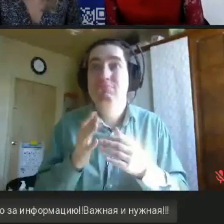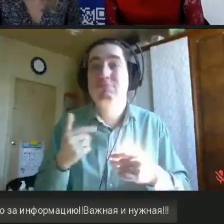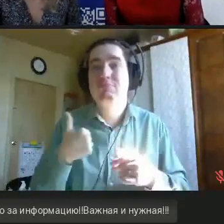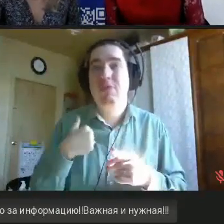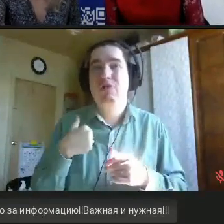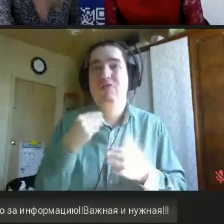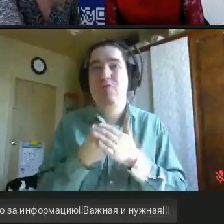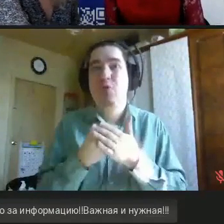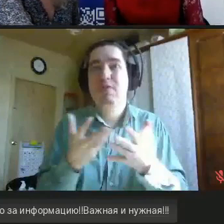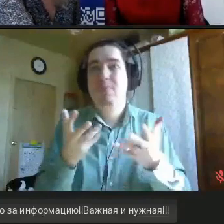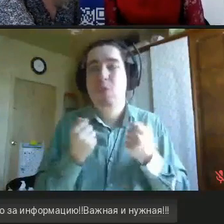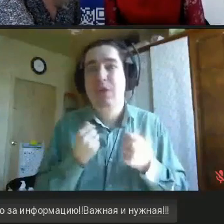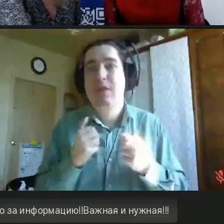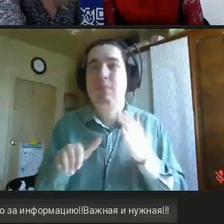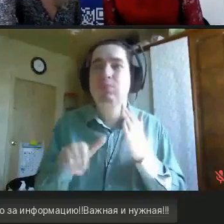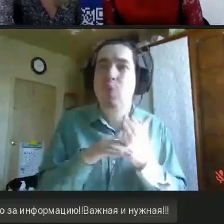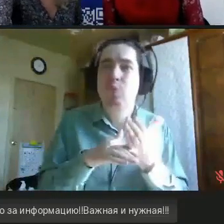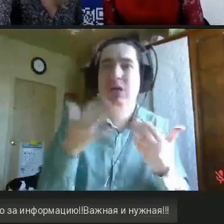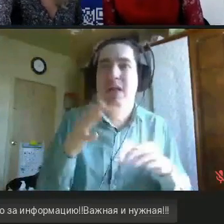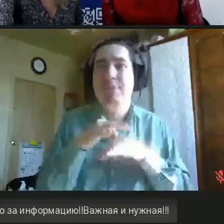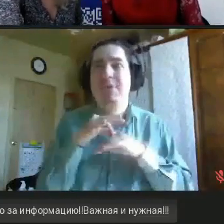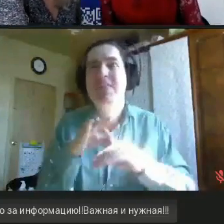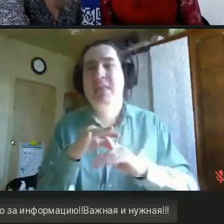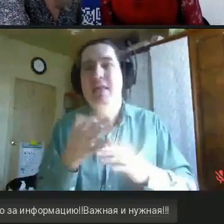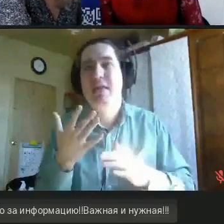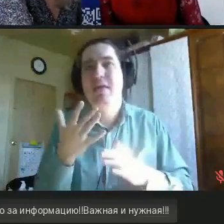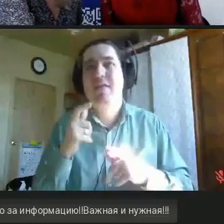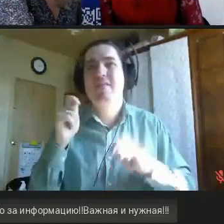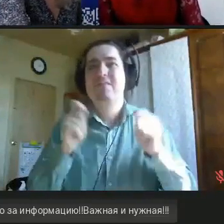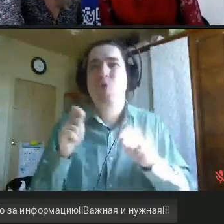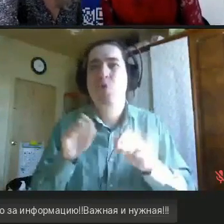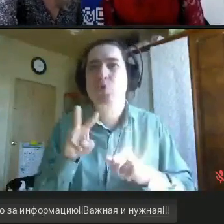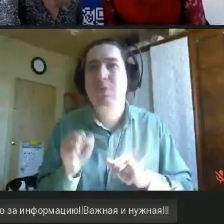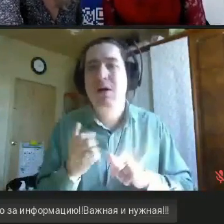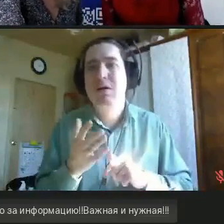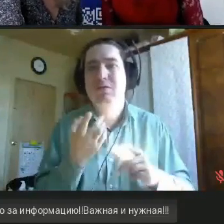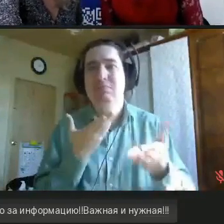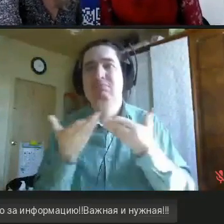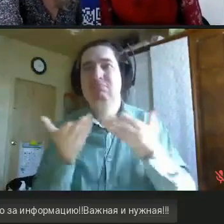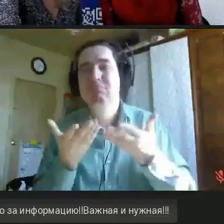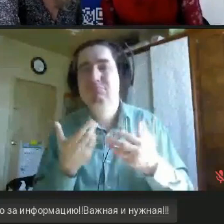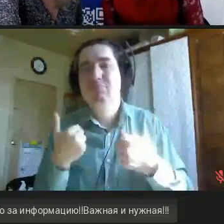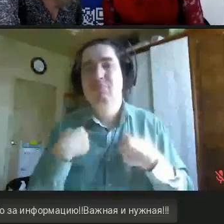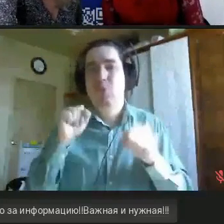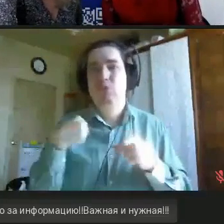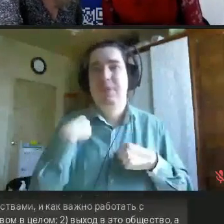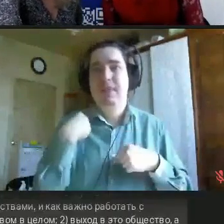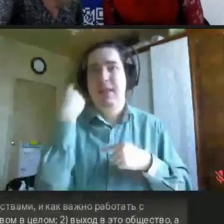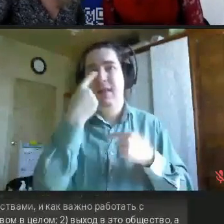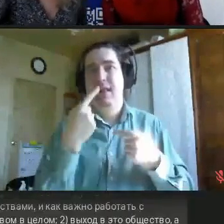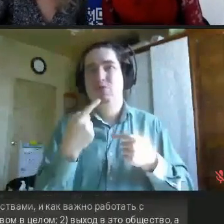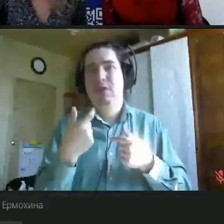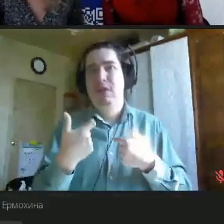фонда, получения помощи или проведения проекта ШОР, вы можете мне писать в WhatsApp, и я достаточно оперативно